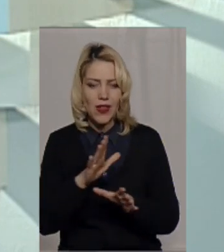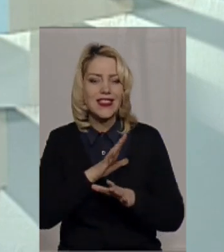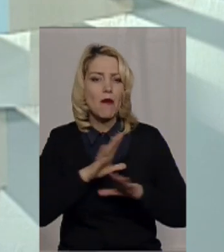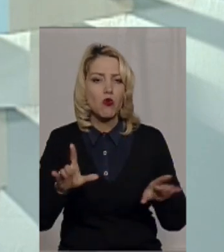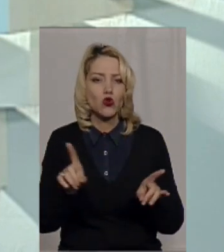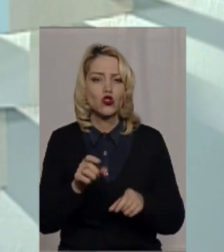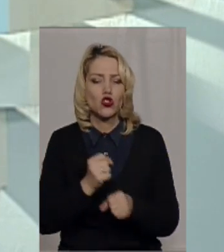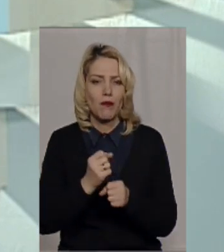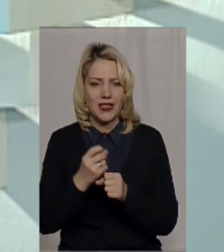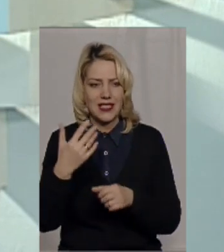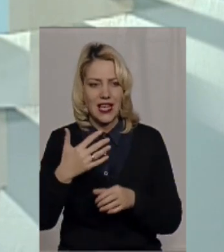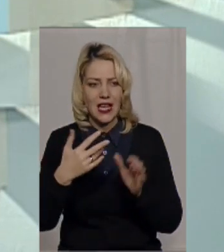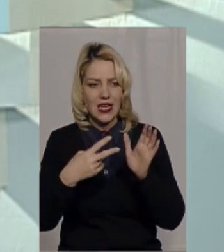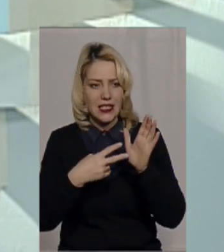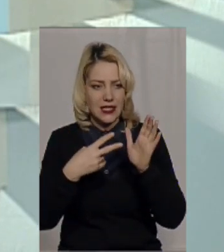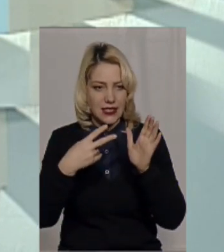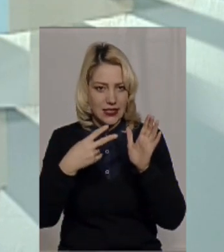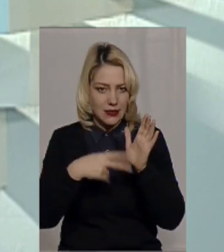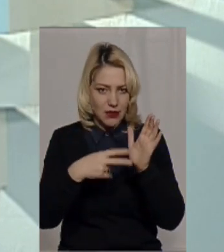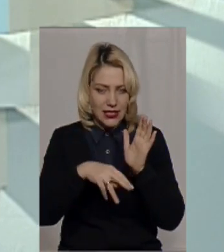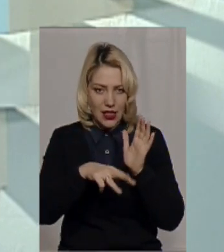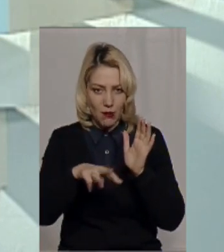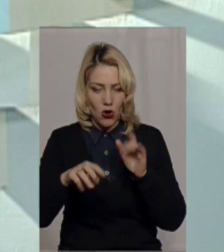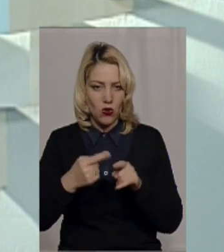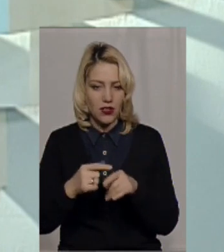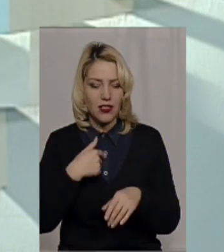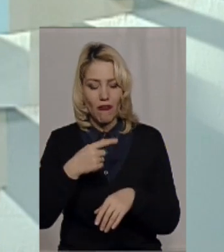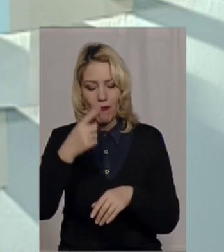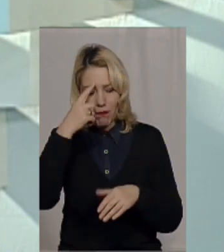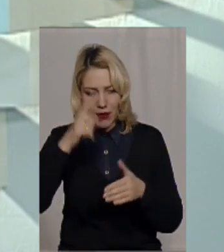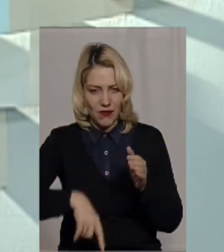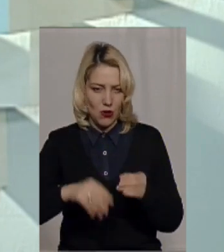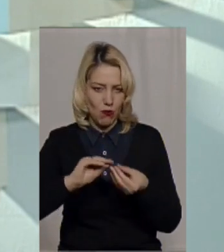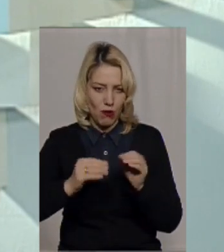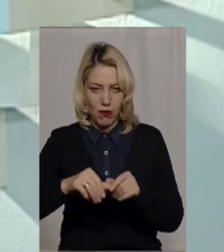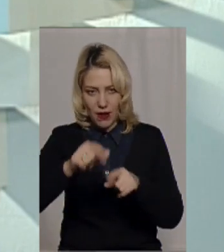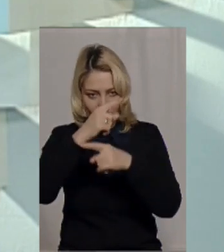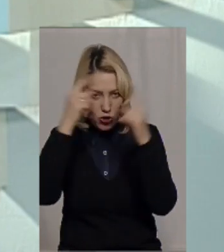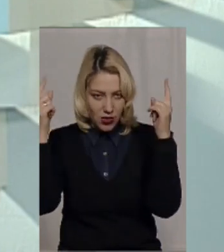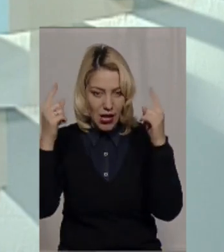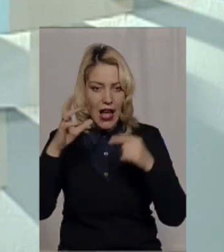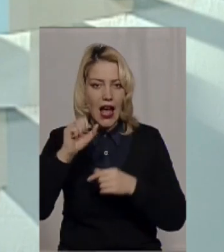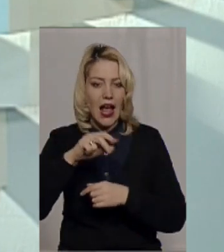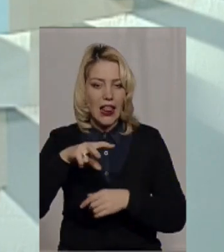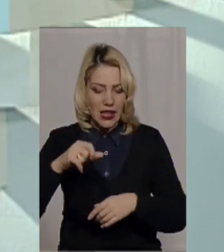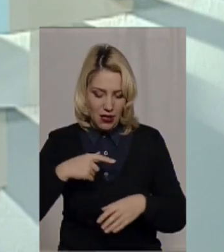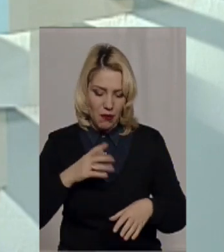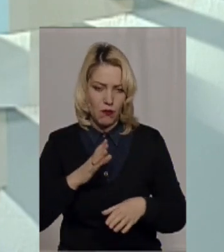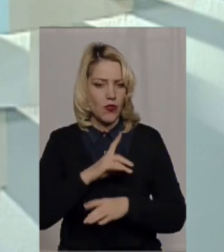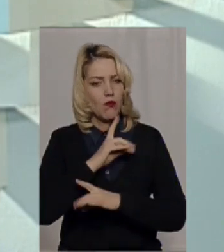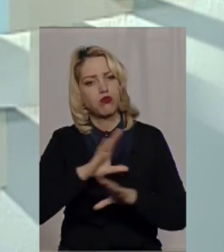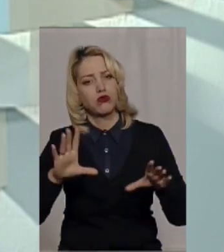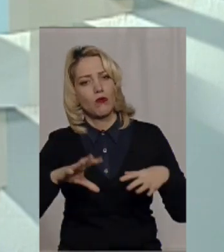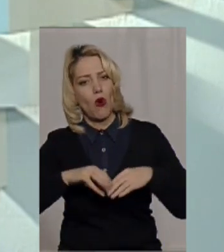50 мільйонів? Я більш ніж впевнений, що проблем вистачає ось так. Але ні, ми не будемо об'єднуватись. Я скажу, раніше